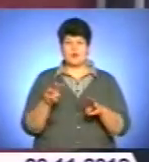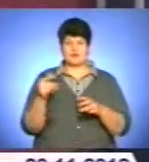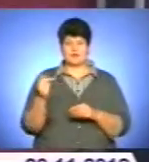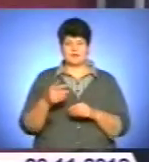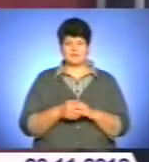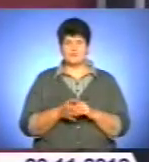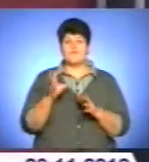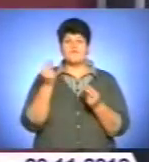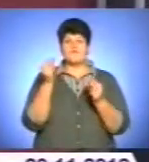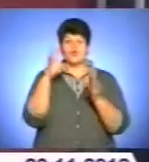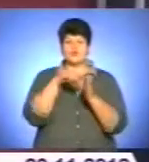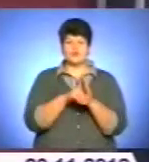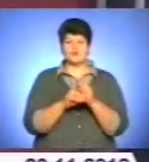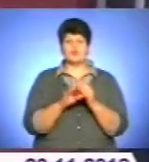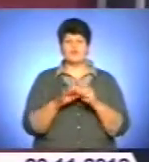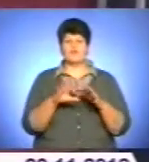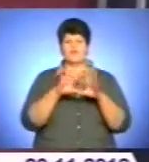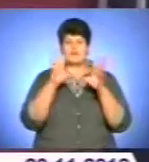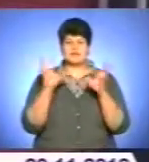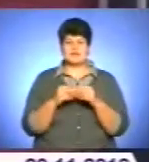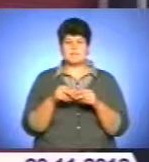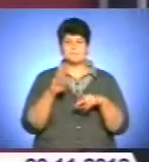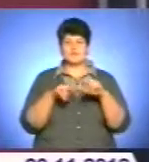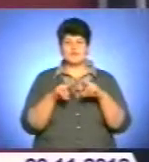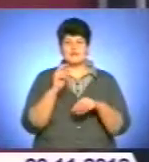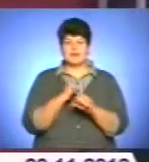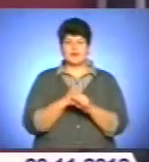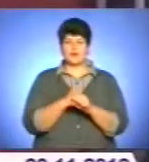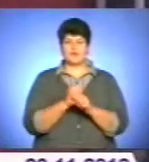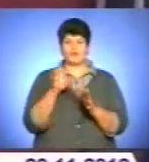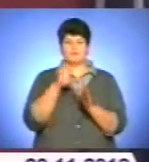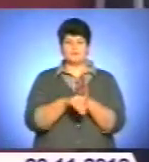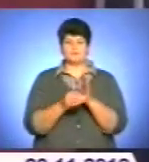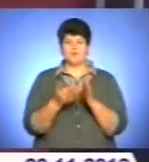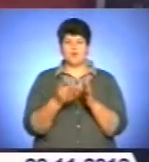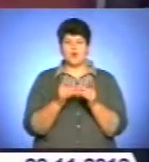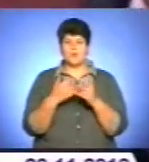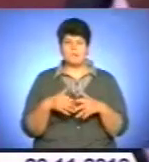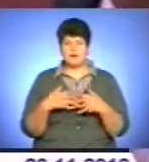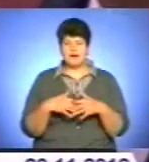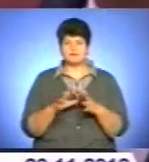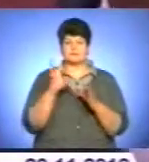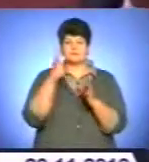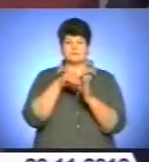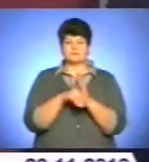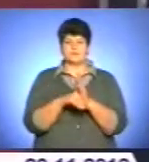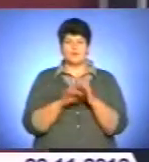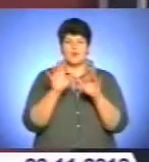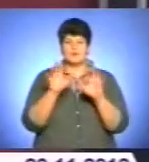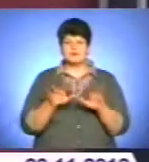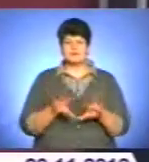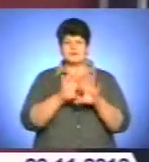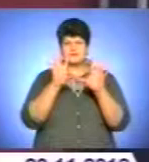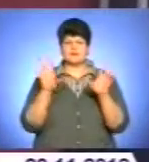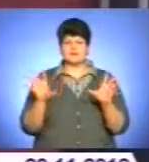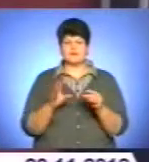коштори сходить все. Входять будівельні роботи, входять обладнання, входять комп'ютеризація, і все-все,